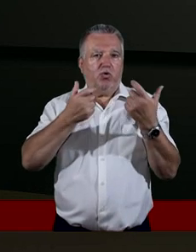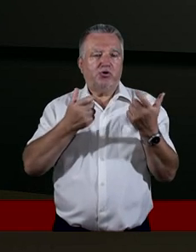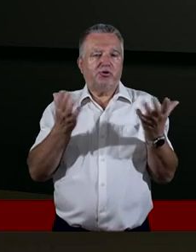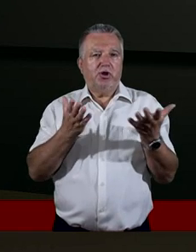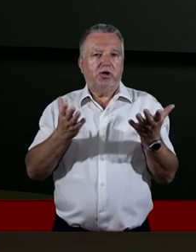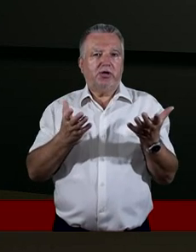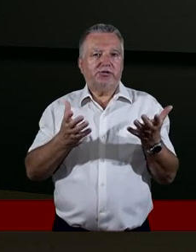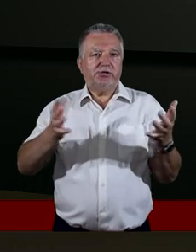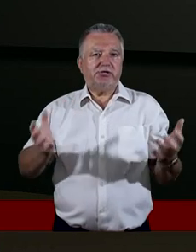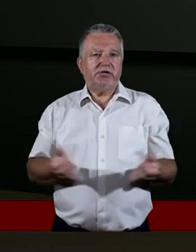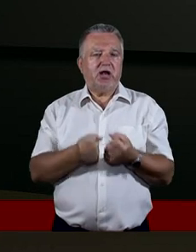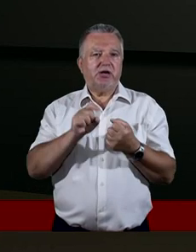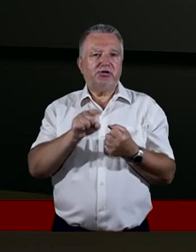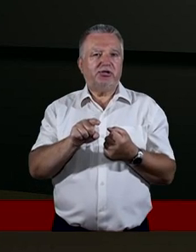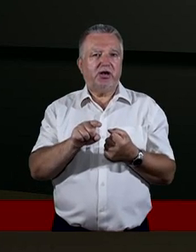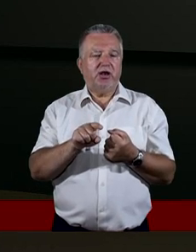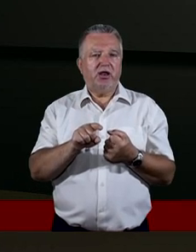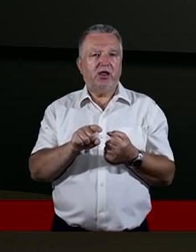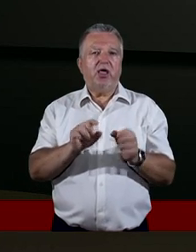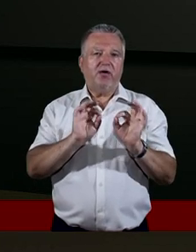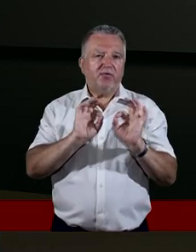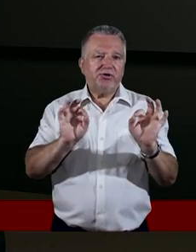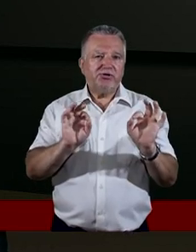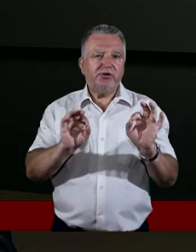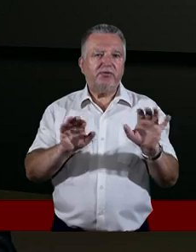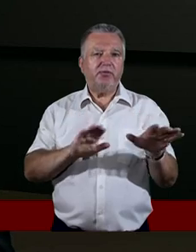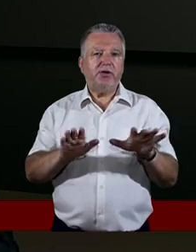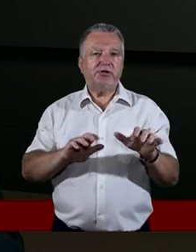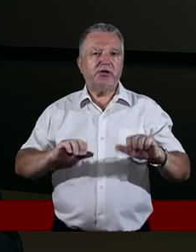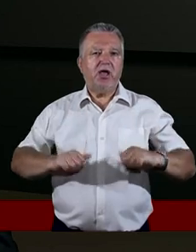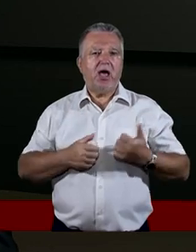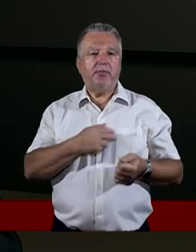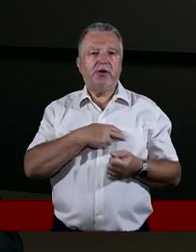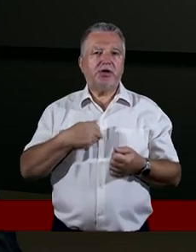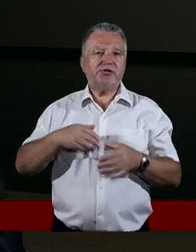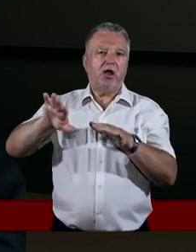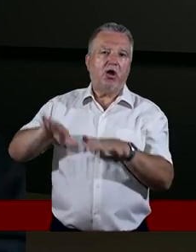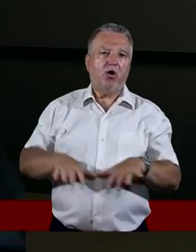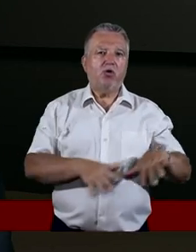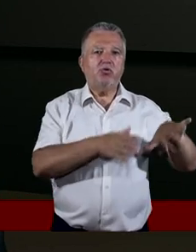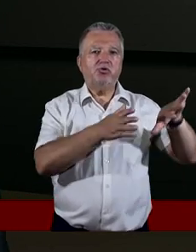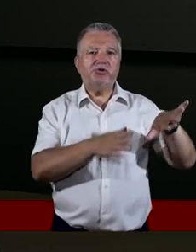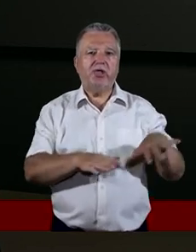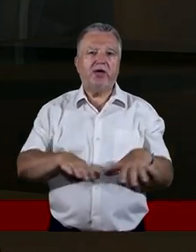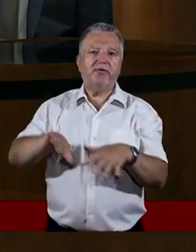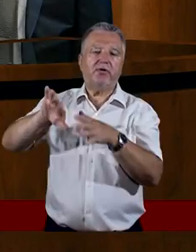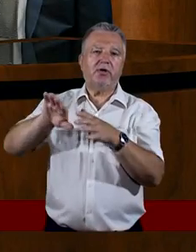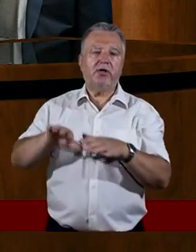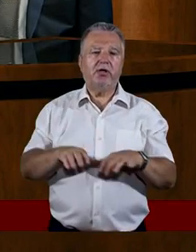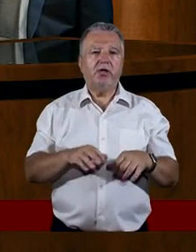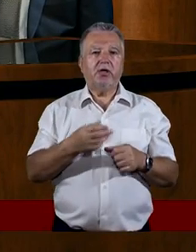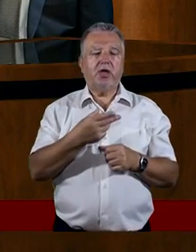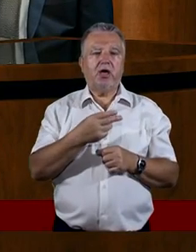element, ten właściwy środek, żeby ta nasza huśtawka nie przechylała się na którąś ze strony. Możemy się